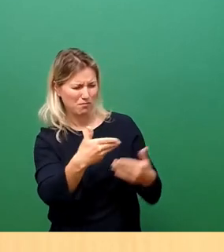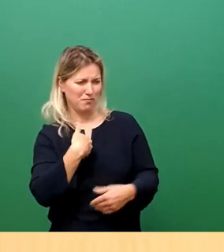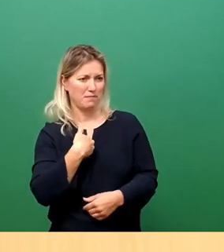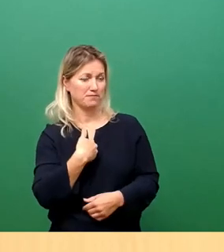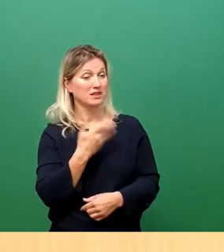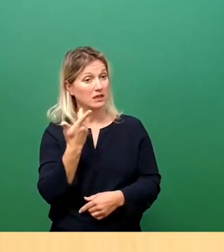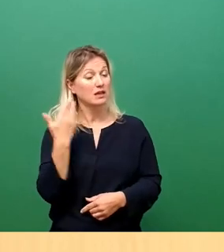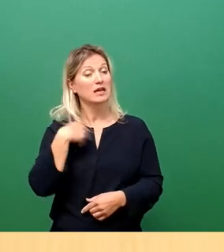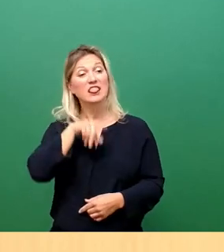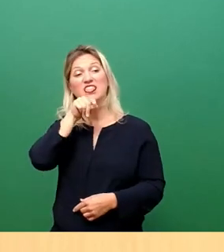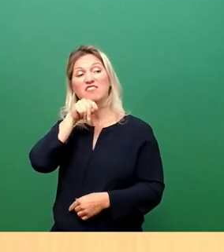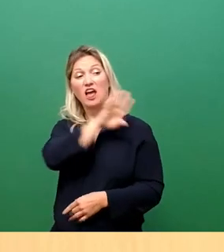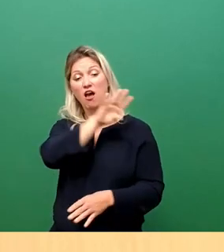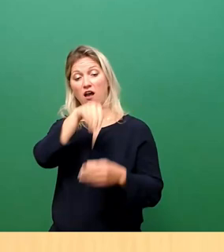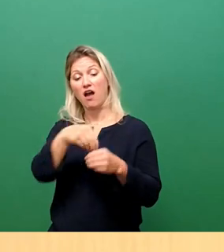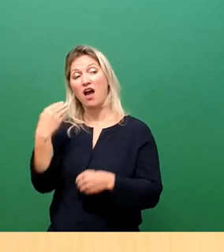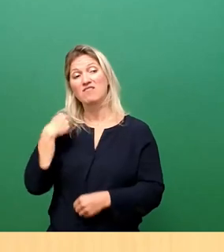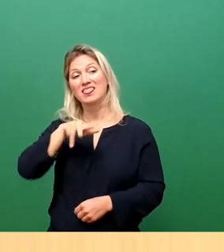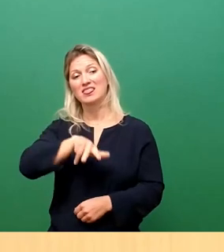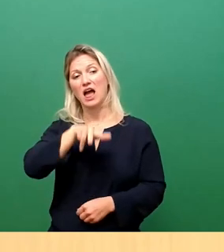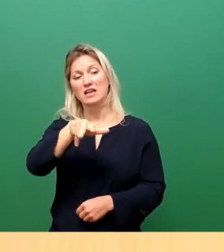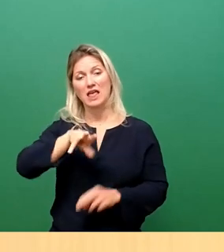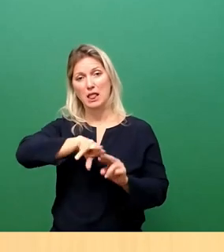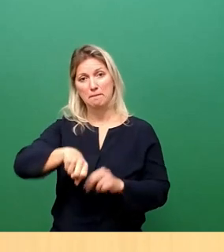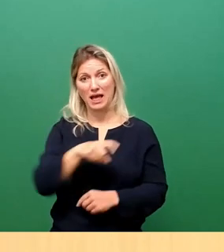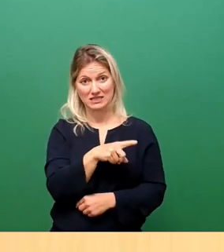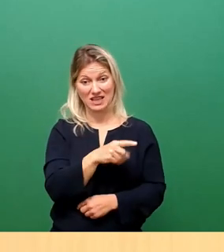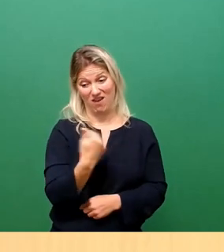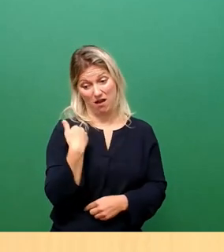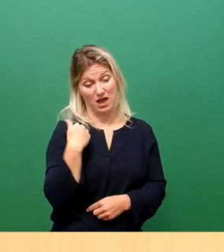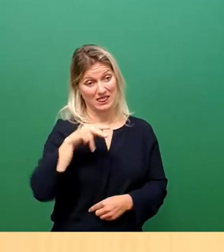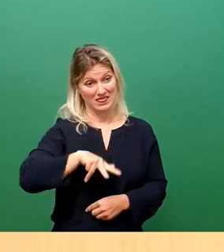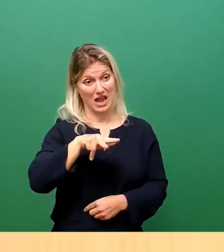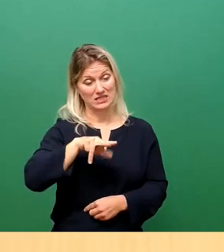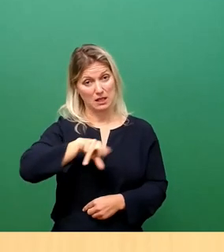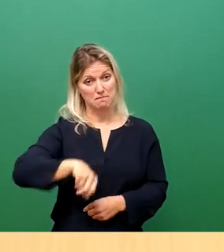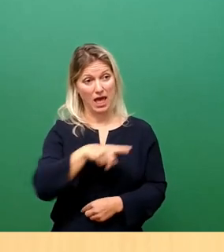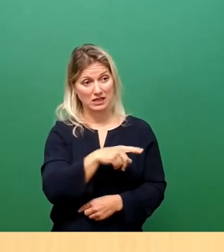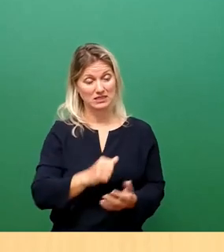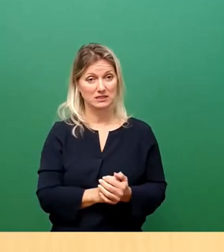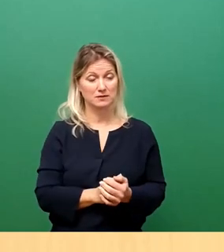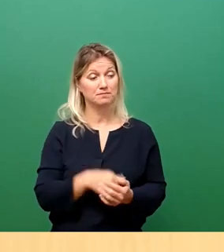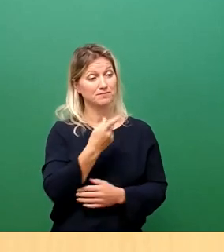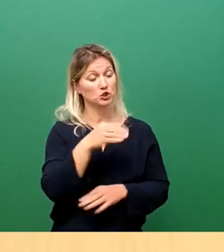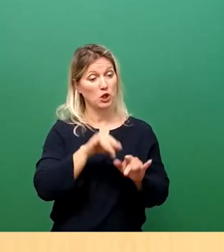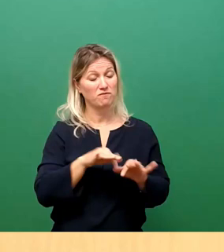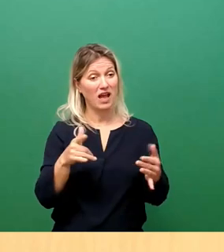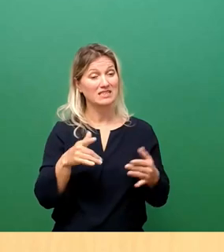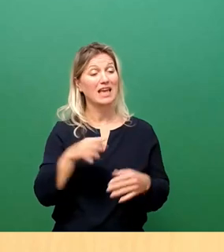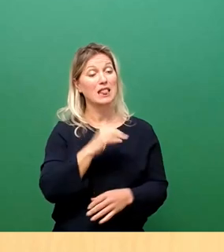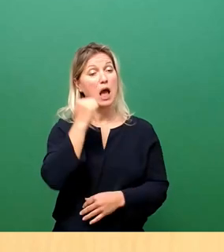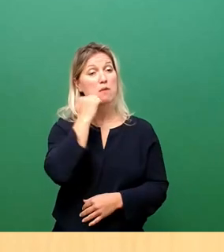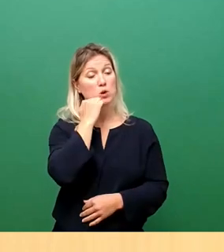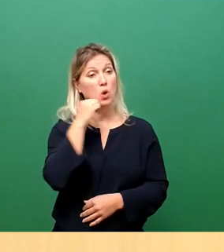Schöps am 13. März, am 13. März, in Moskau ab morgen mehr